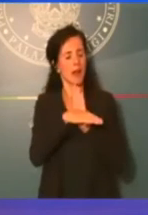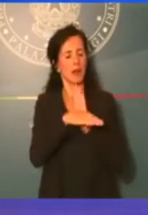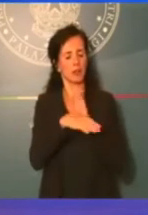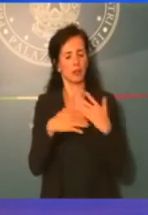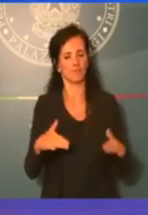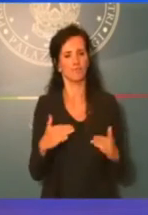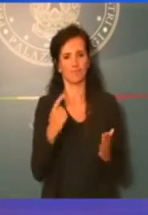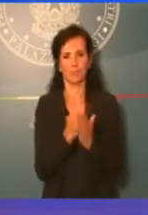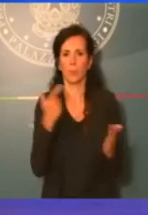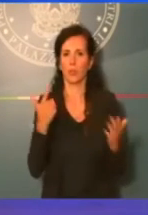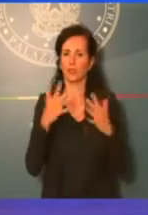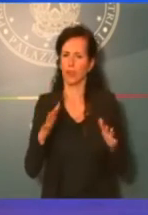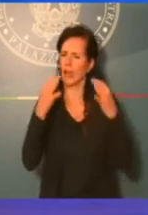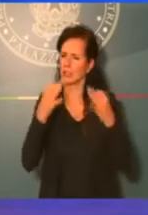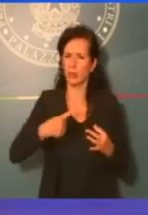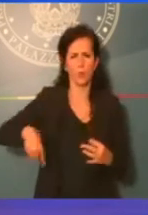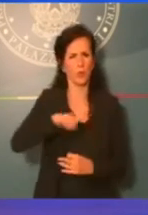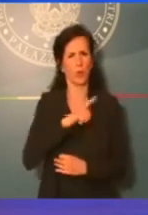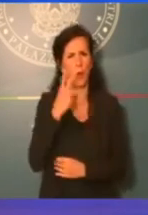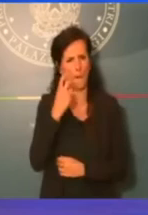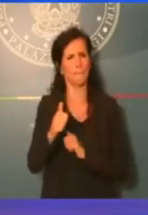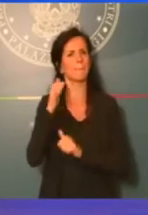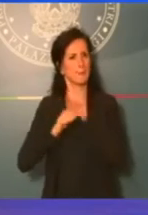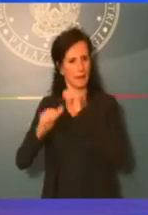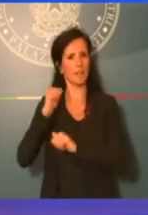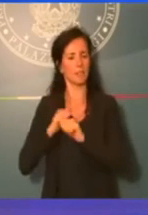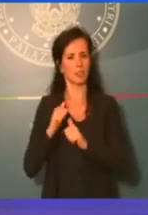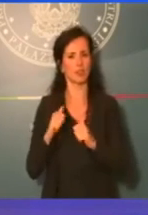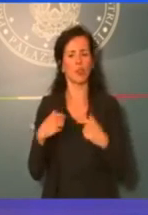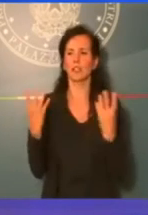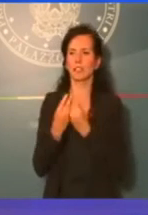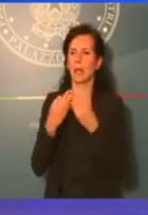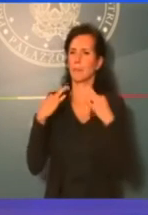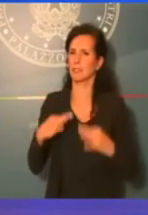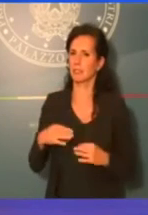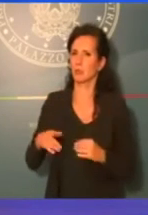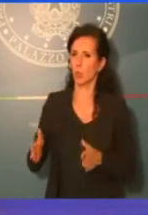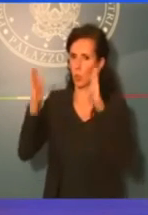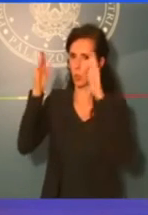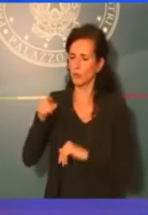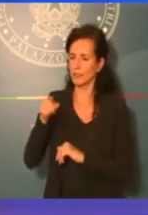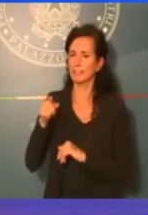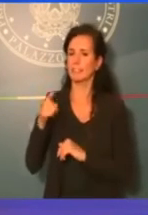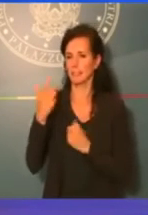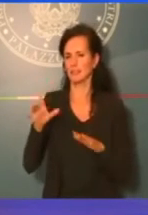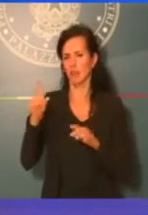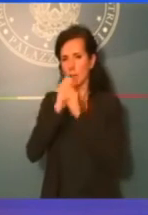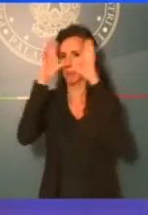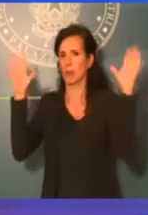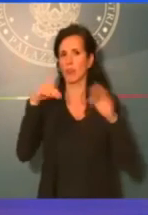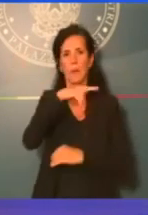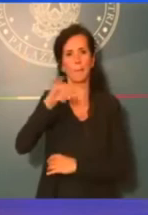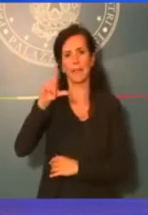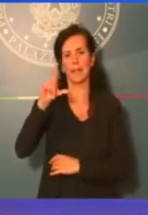previsioni, le stime degli istituti anche internazionali più accreditati lo configuravano. Il problema è